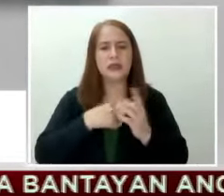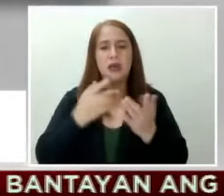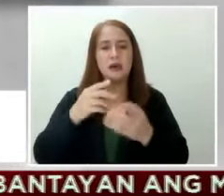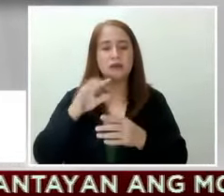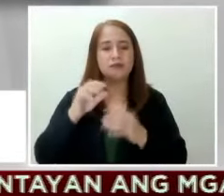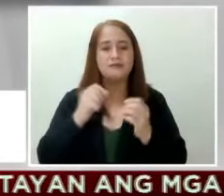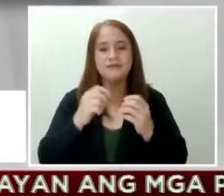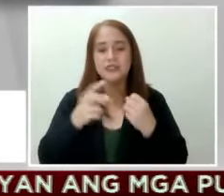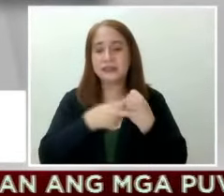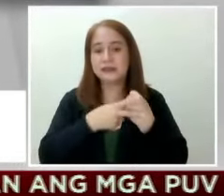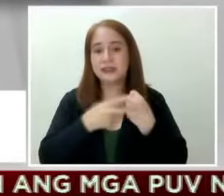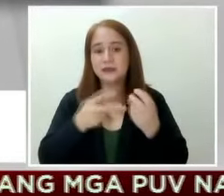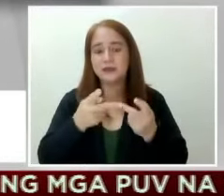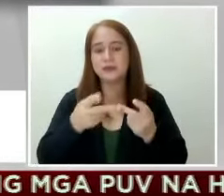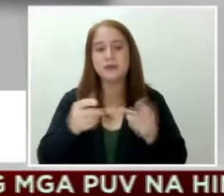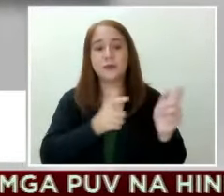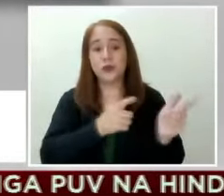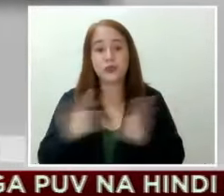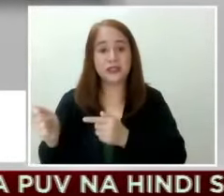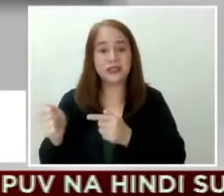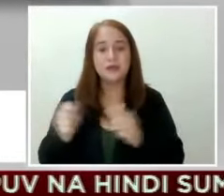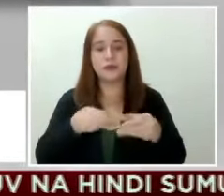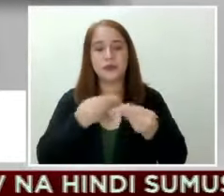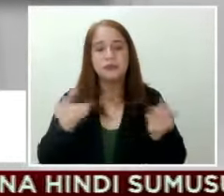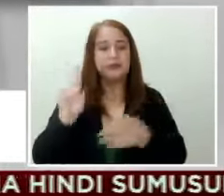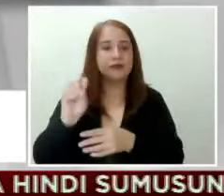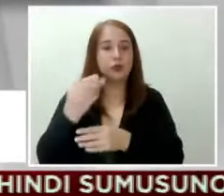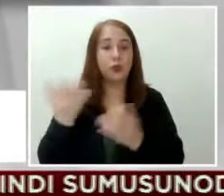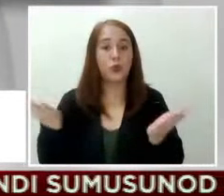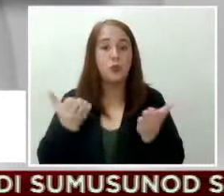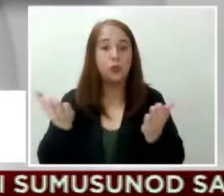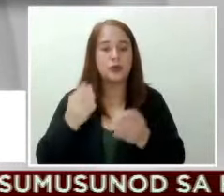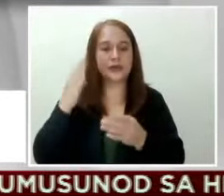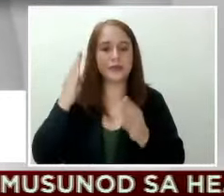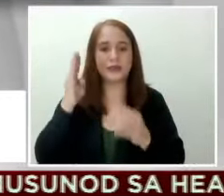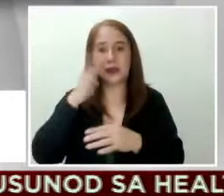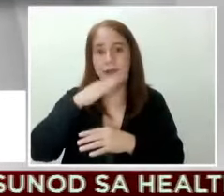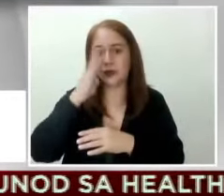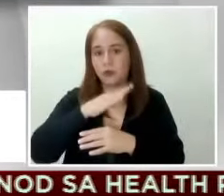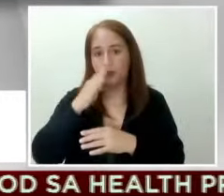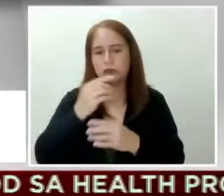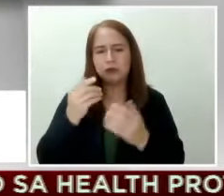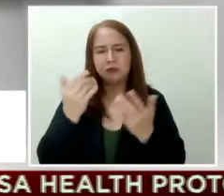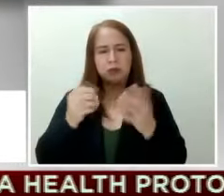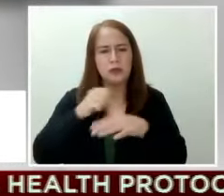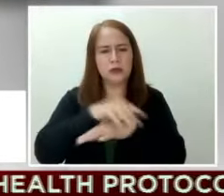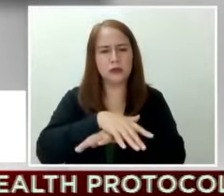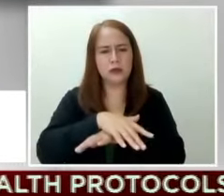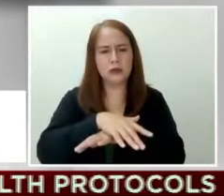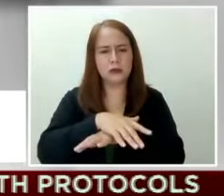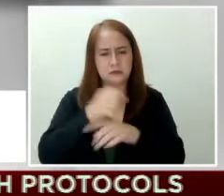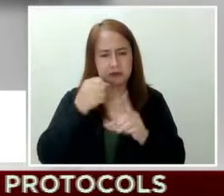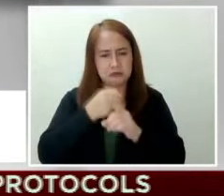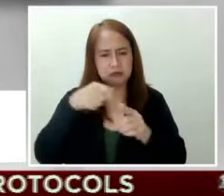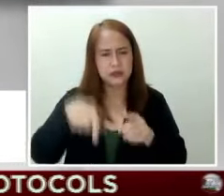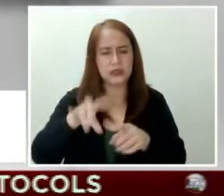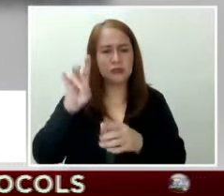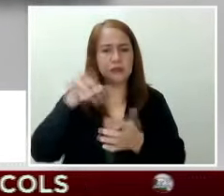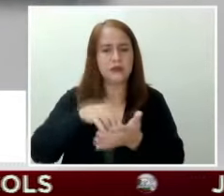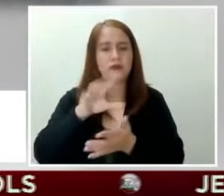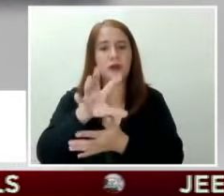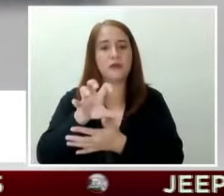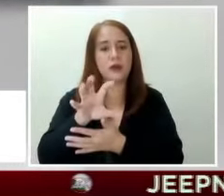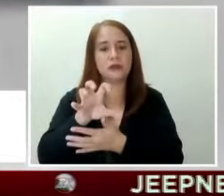isang third-party logistics provider ng Department of Health sa Bicol. Kaya posible umanong maapektuhan ang efficacy ng nasa 7,500